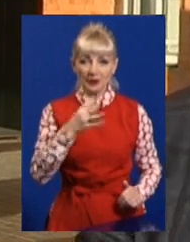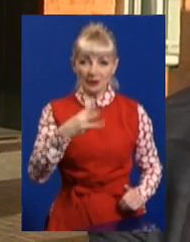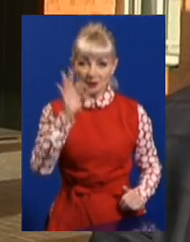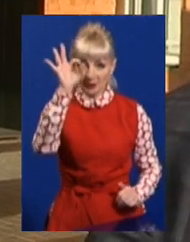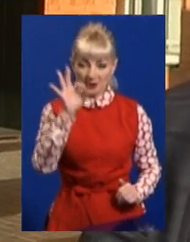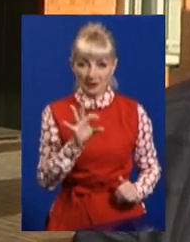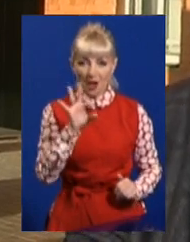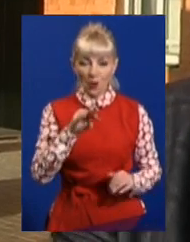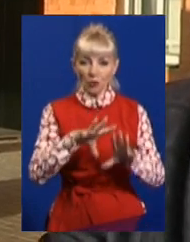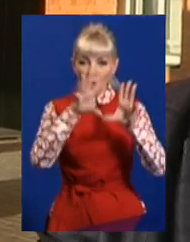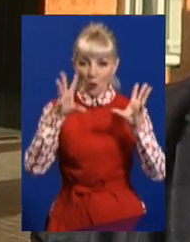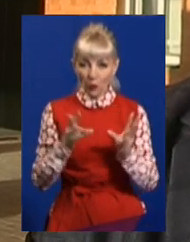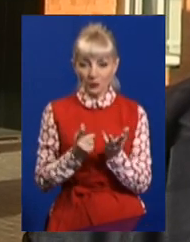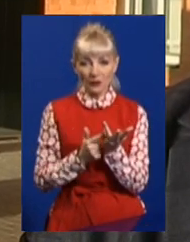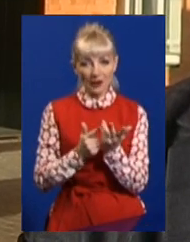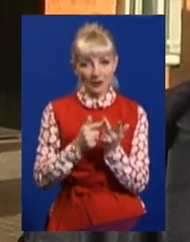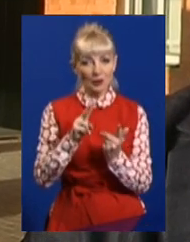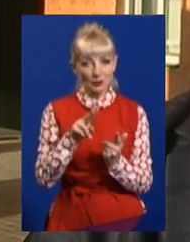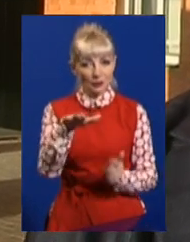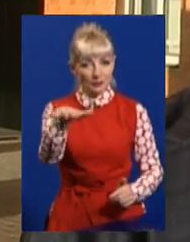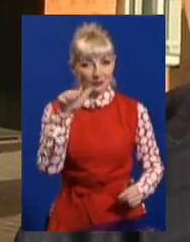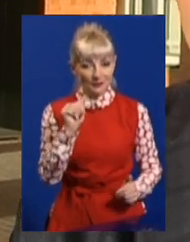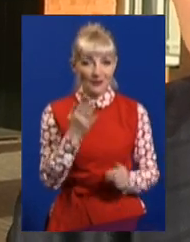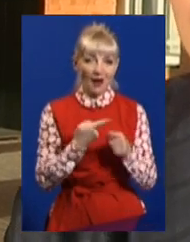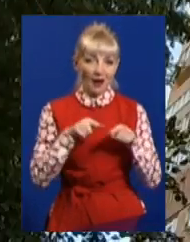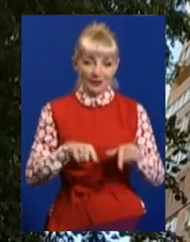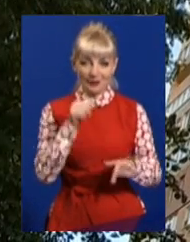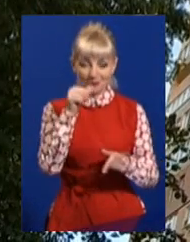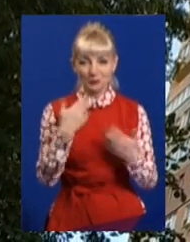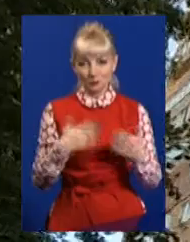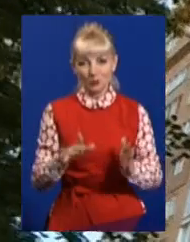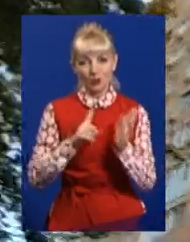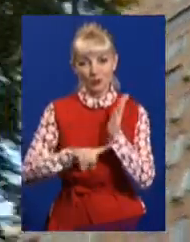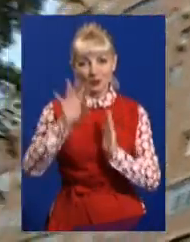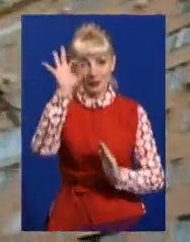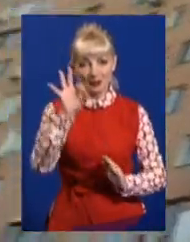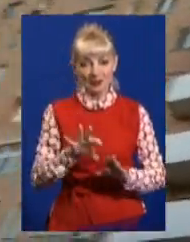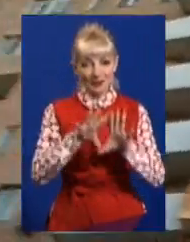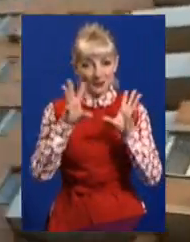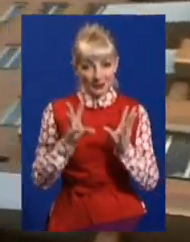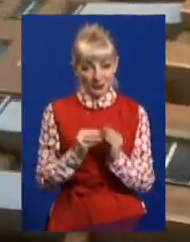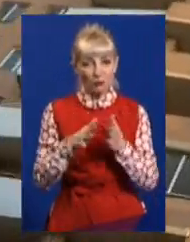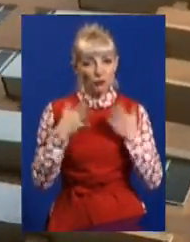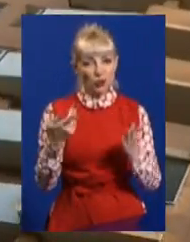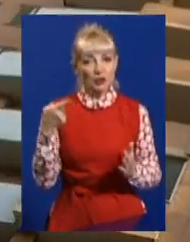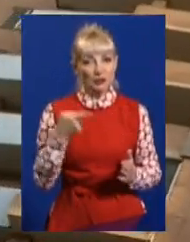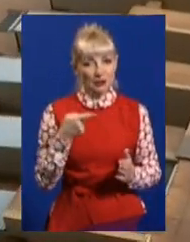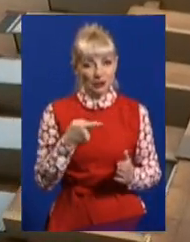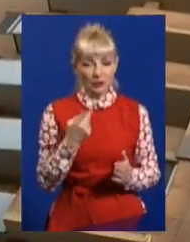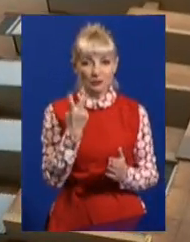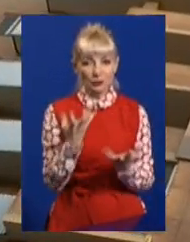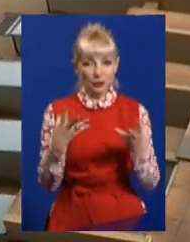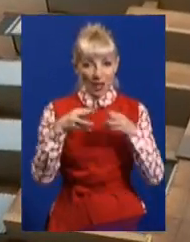'єднання тих, хто взяв кредити, то в цьому році це вже 60 відсотків. Всього на Харківщині більше 1200 об'єднань,